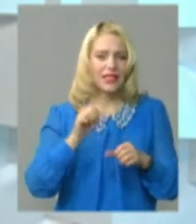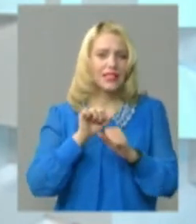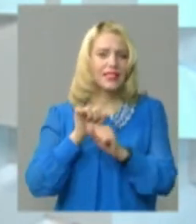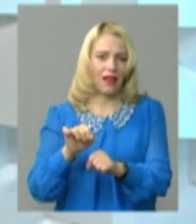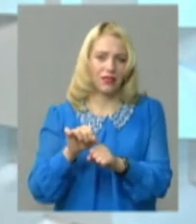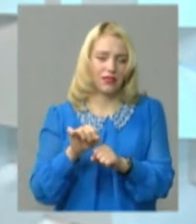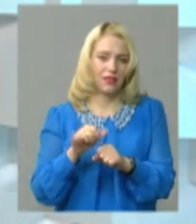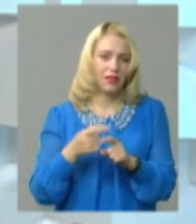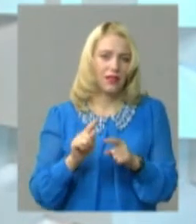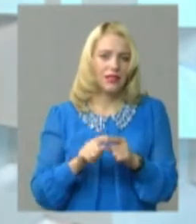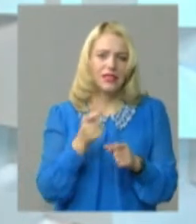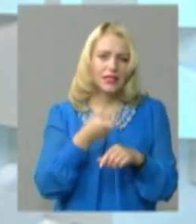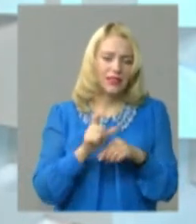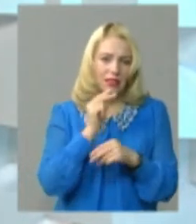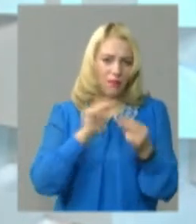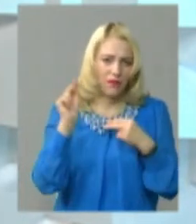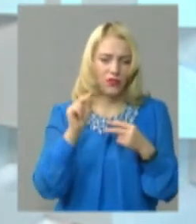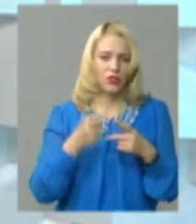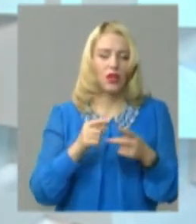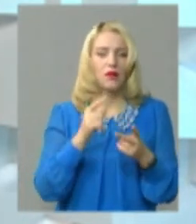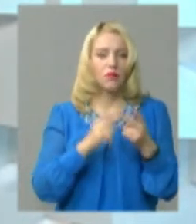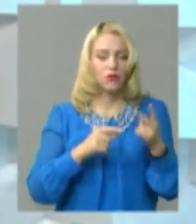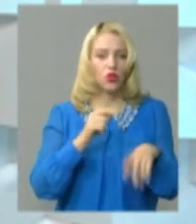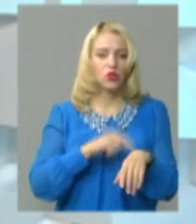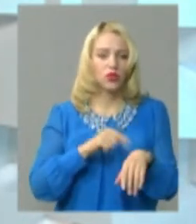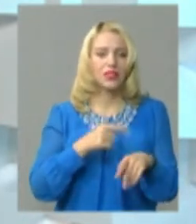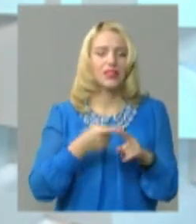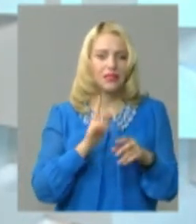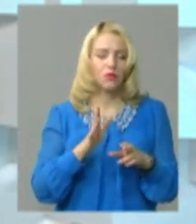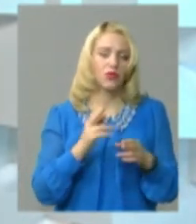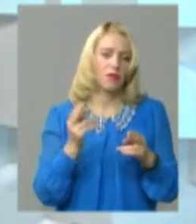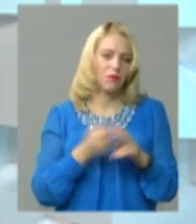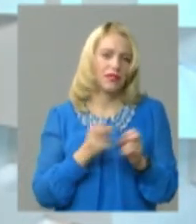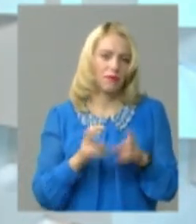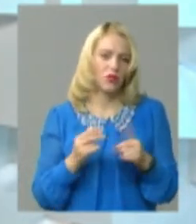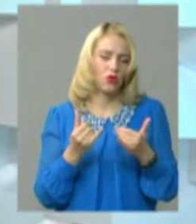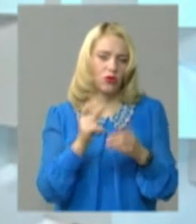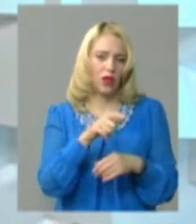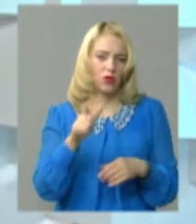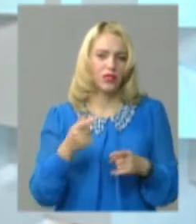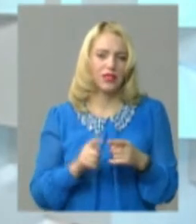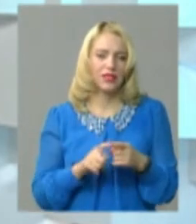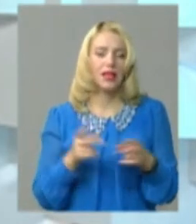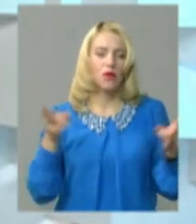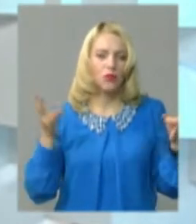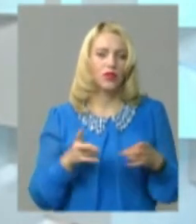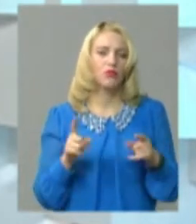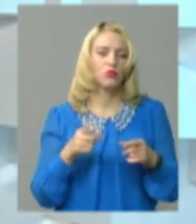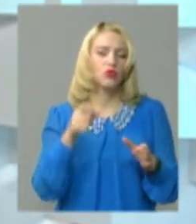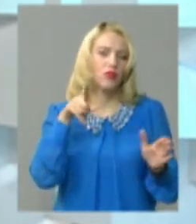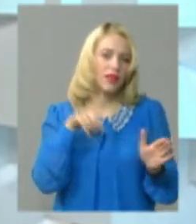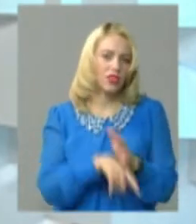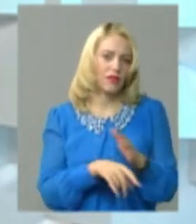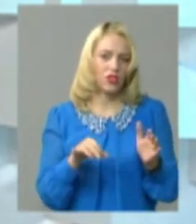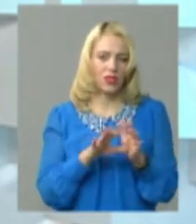захисту, і півтори години ми слухали, що то буде безпечно для людей, і він потрібен, так як то є найдешевша енергетика,